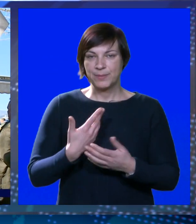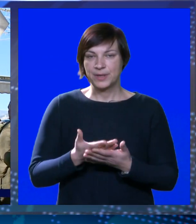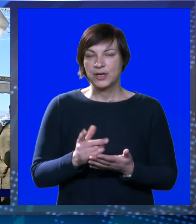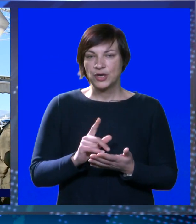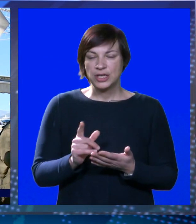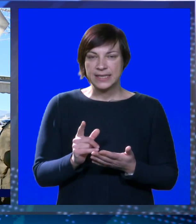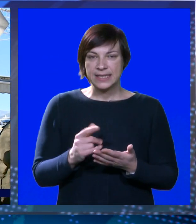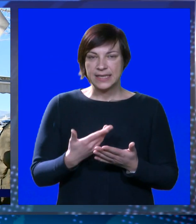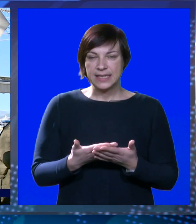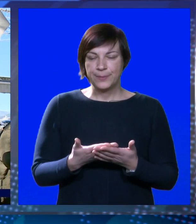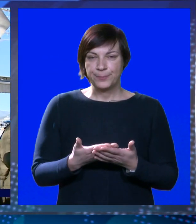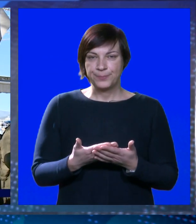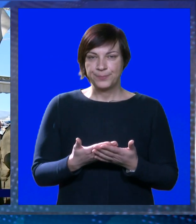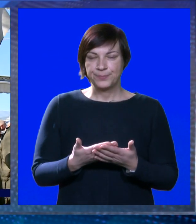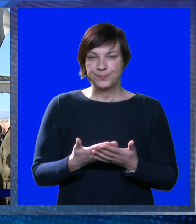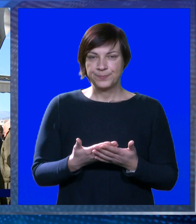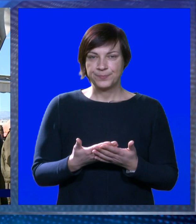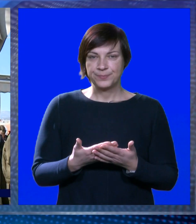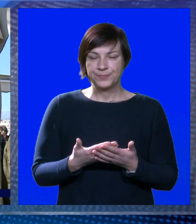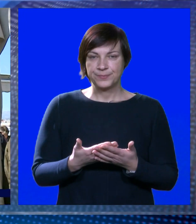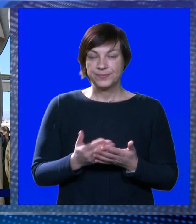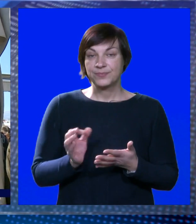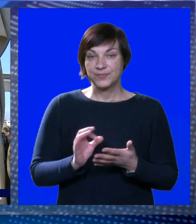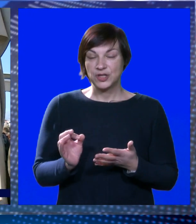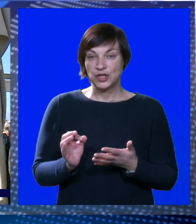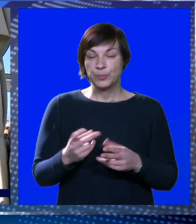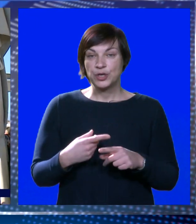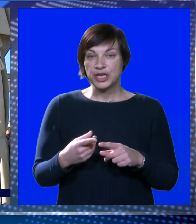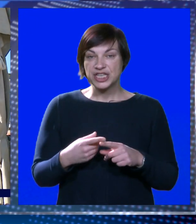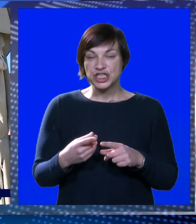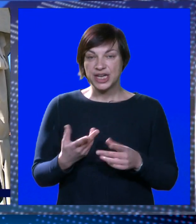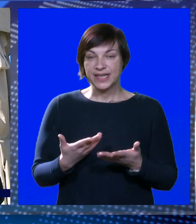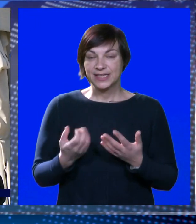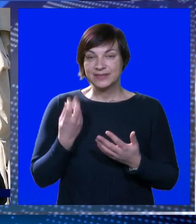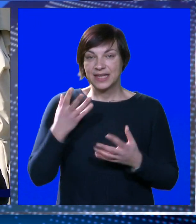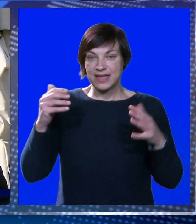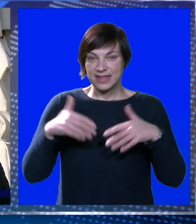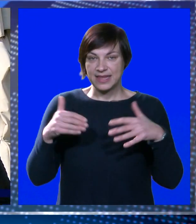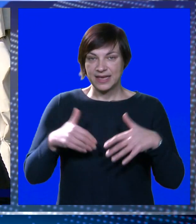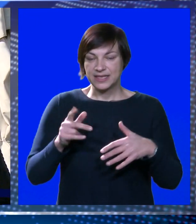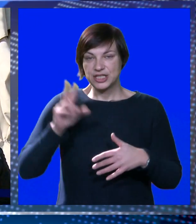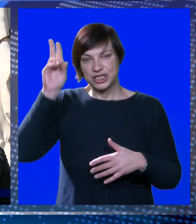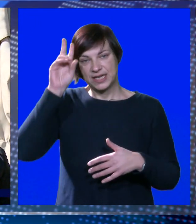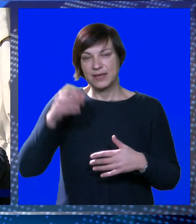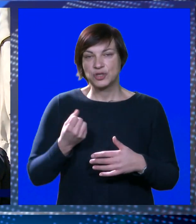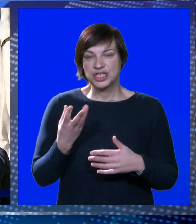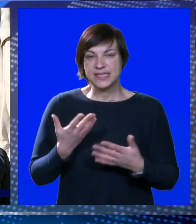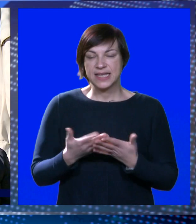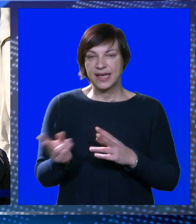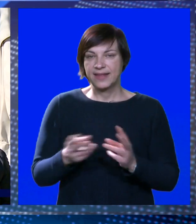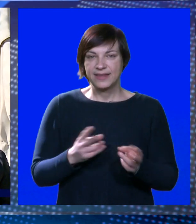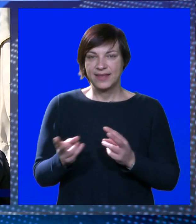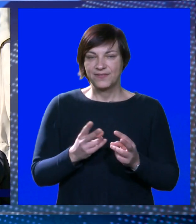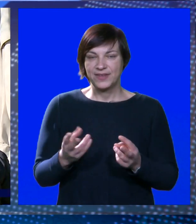ipak nije dobro. Dobro liješenje, kad je kiša ne može se, kad je